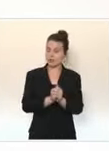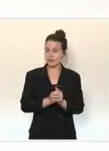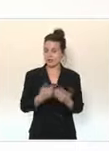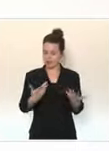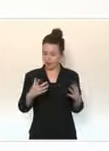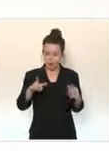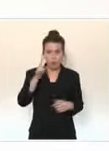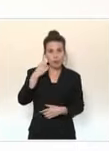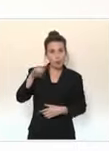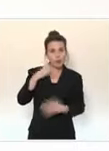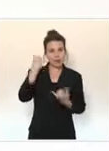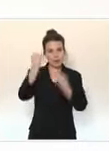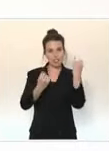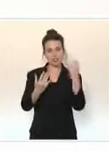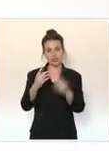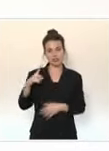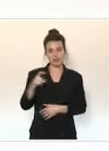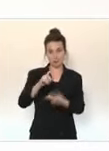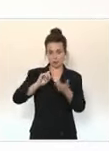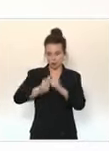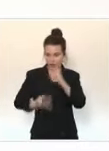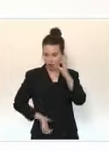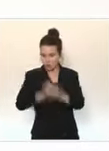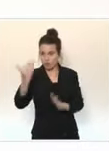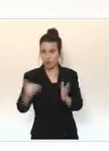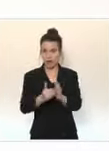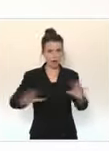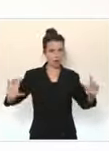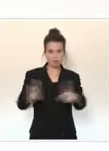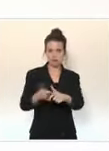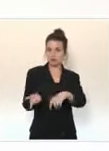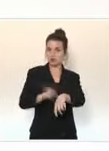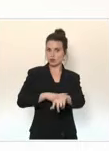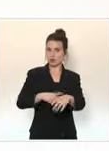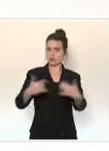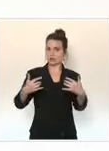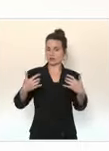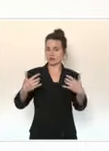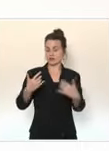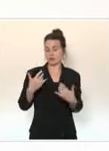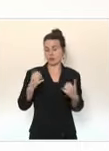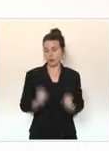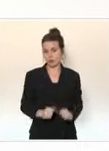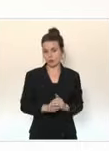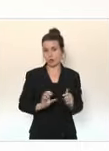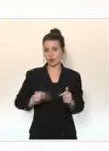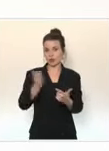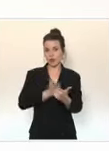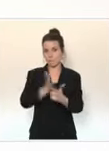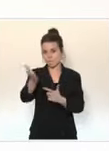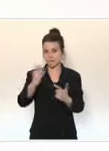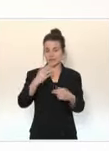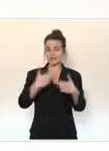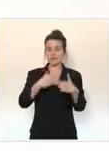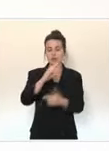variants si de nouveaux variants apparaissaient sur le territoire national. La deuxième méthode, c'est ce qu'on appelle le criblage qui se fait en